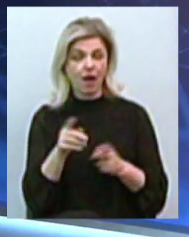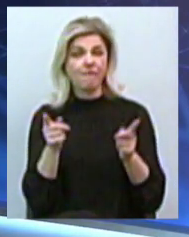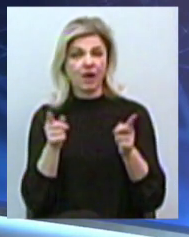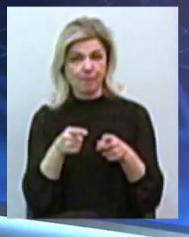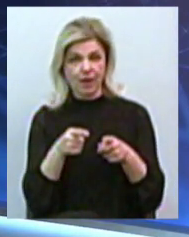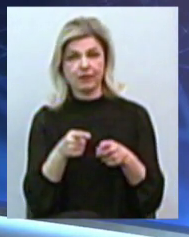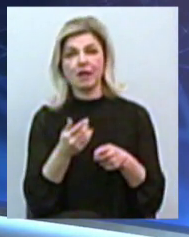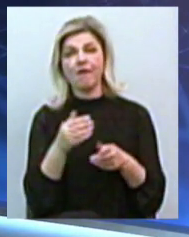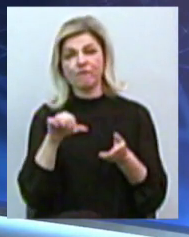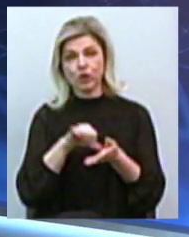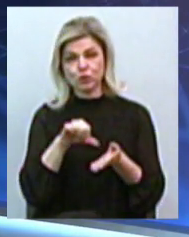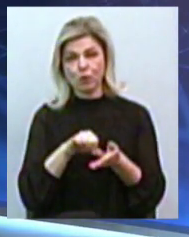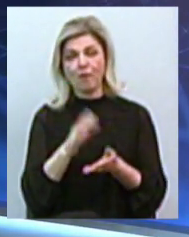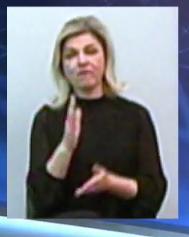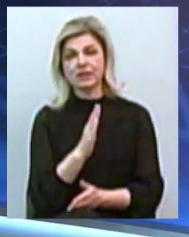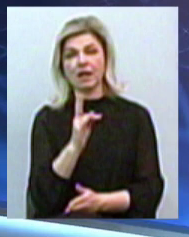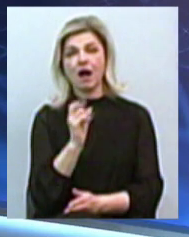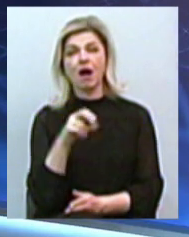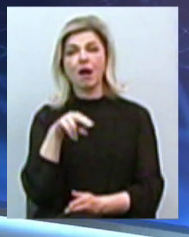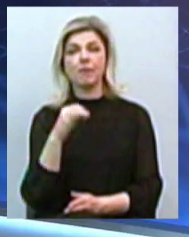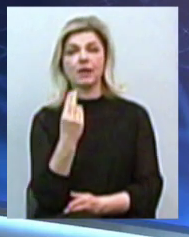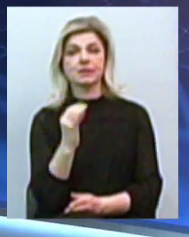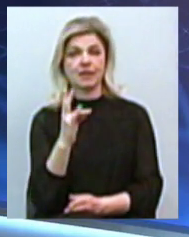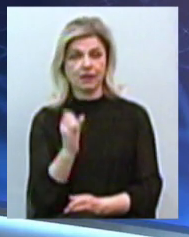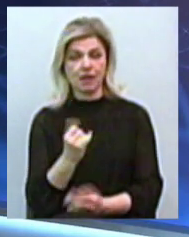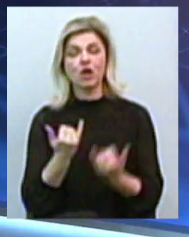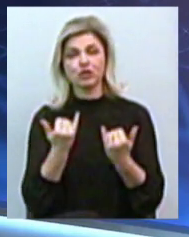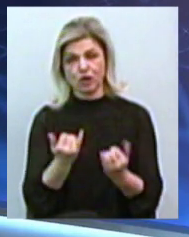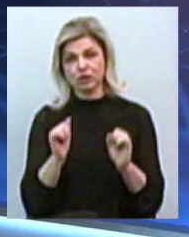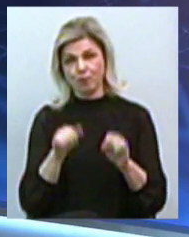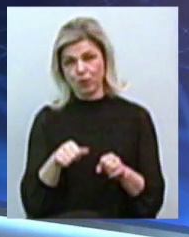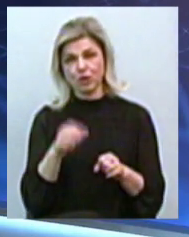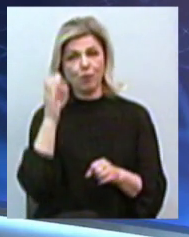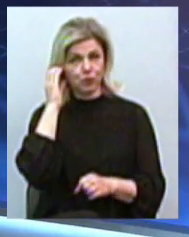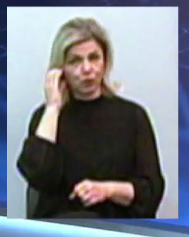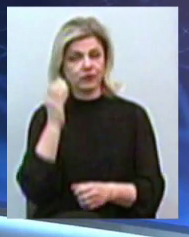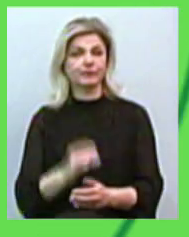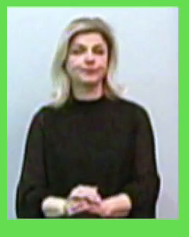виступу Василя Капацини. Зараз, будь ласка, ми можемо ще раз прослухати.